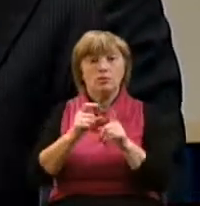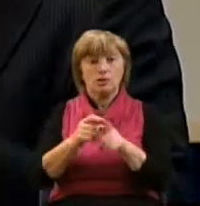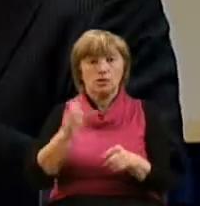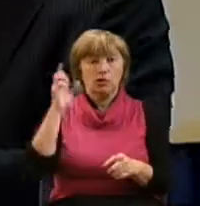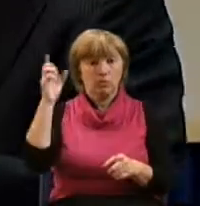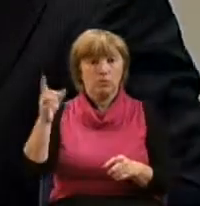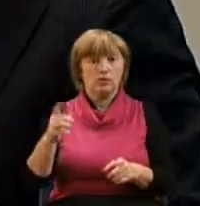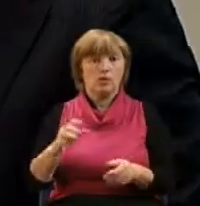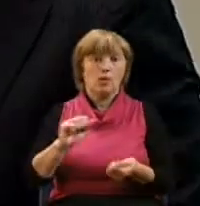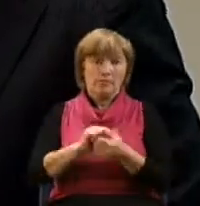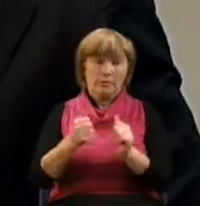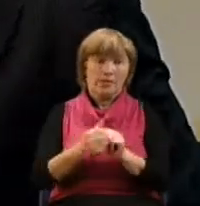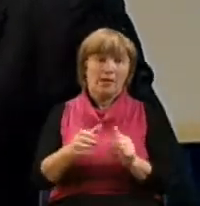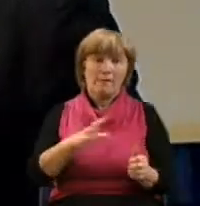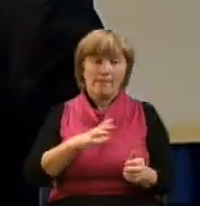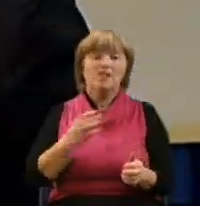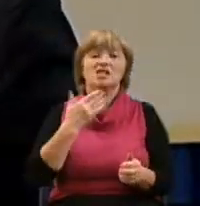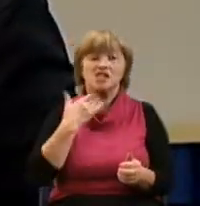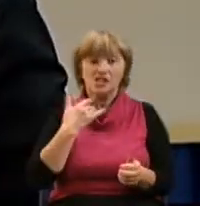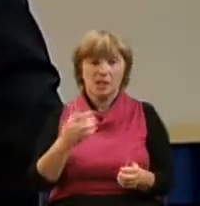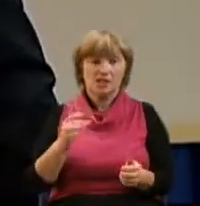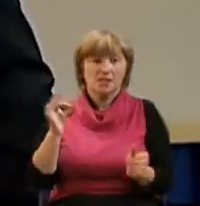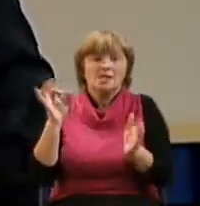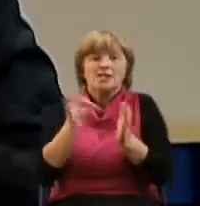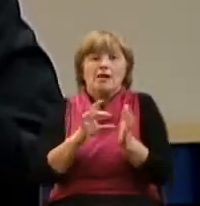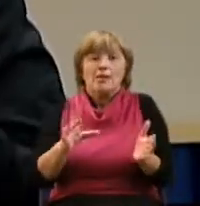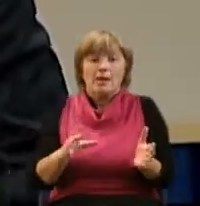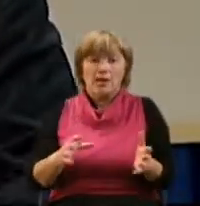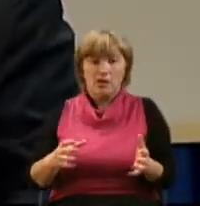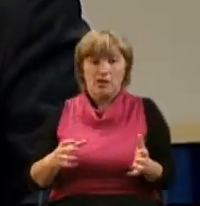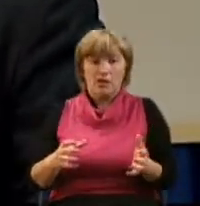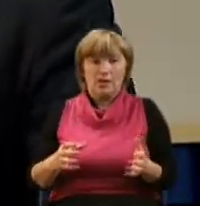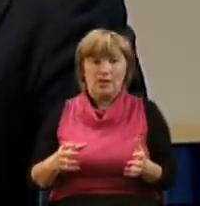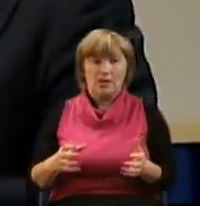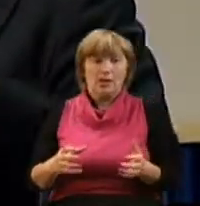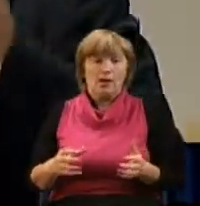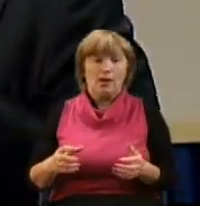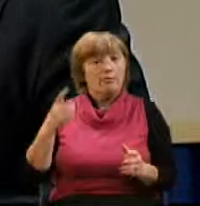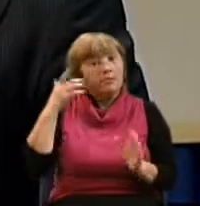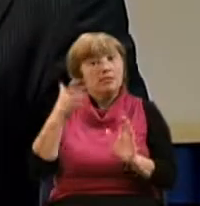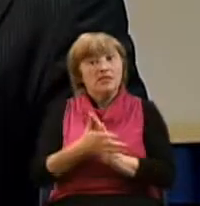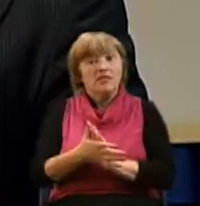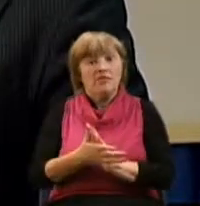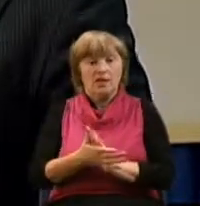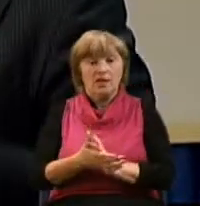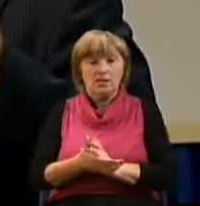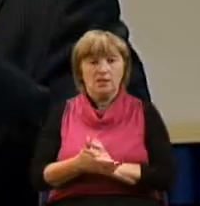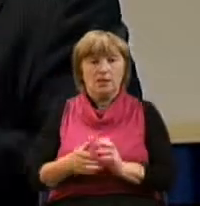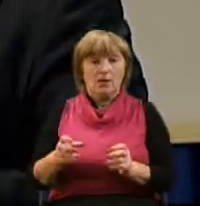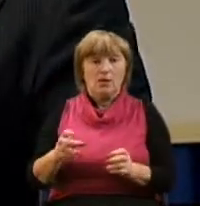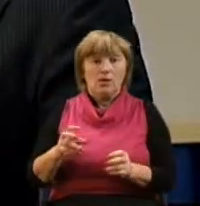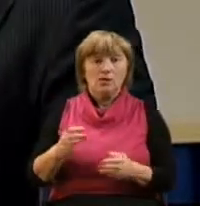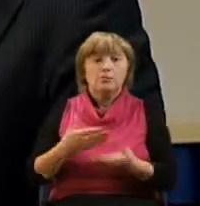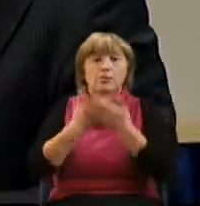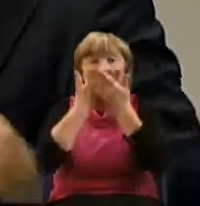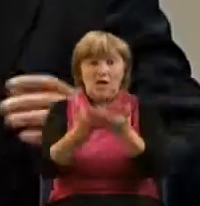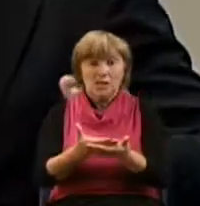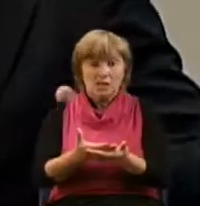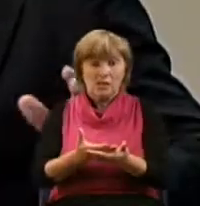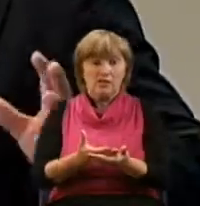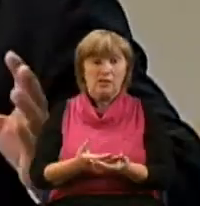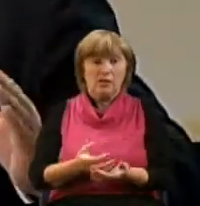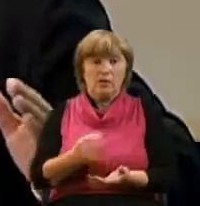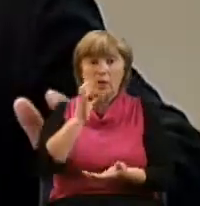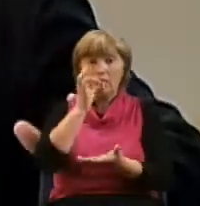И у Петра была эта жажда, было это стремление познавать истину, он спрашивал, он обращался к Иисусу, он